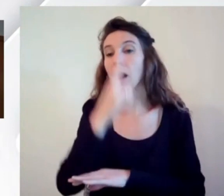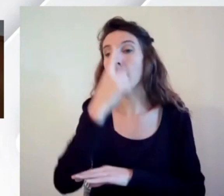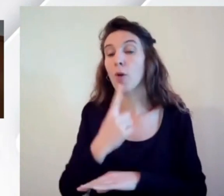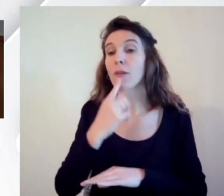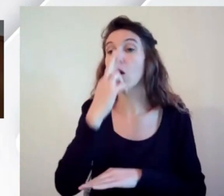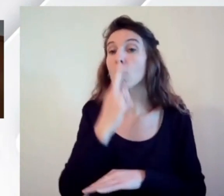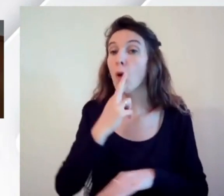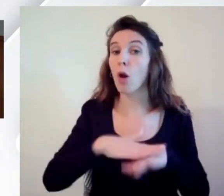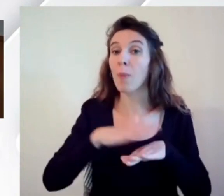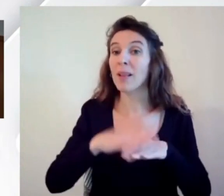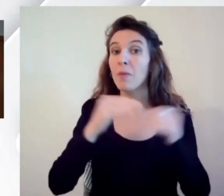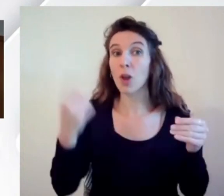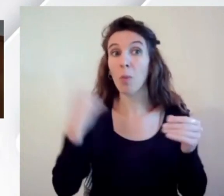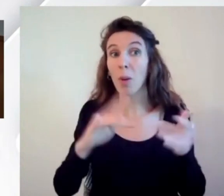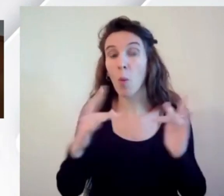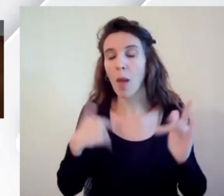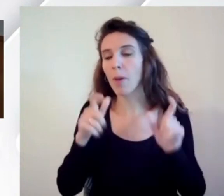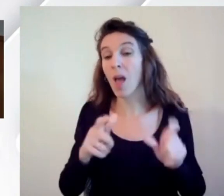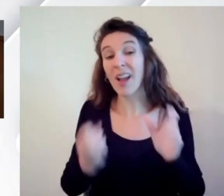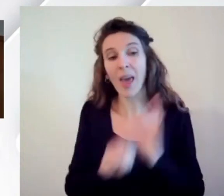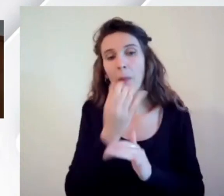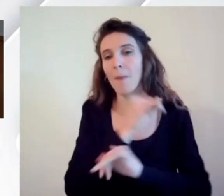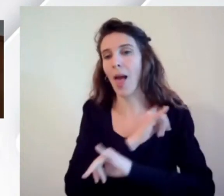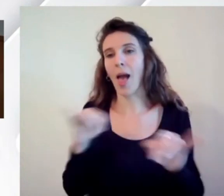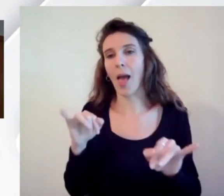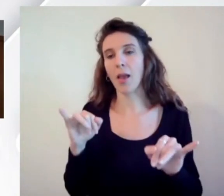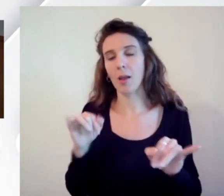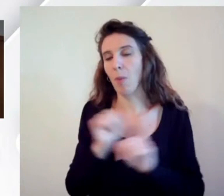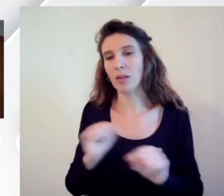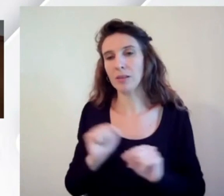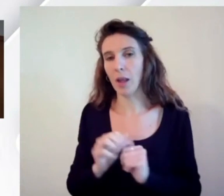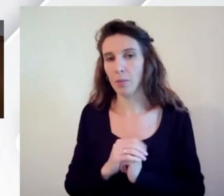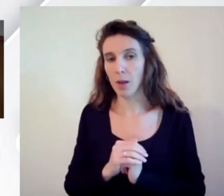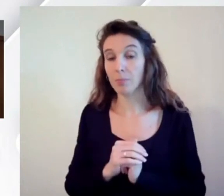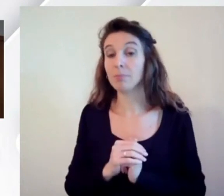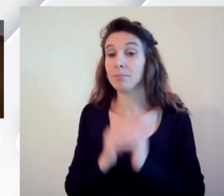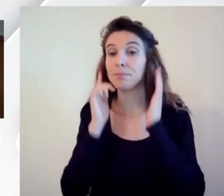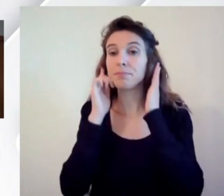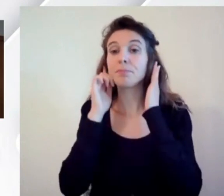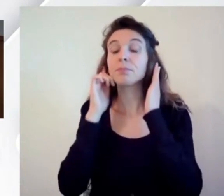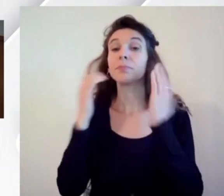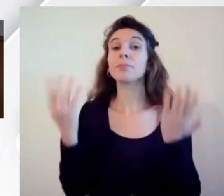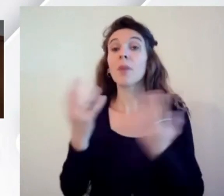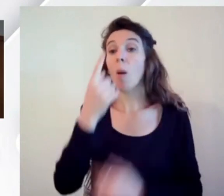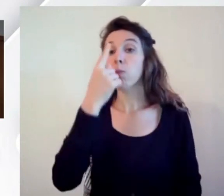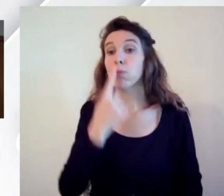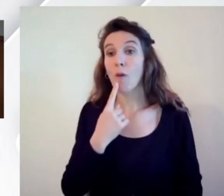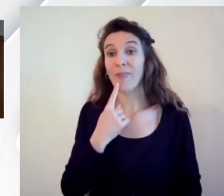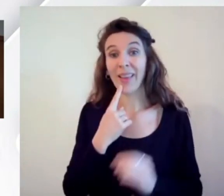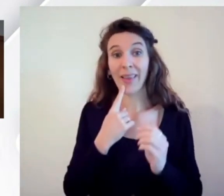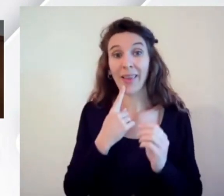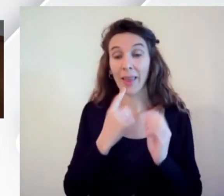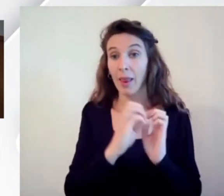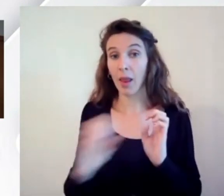professionale del web tra l'altro questi profili poi sono stato oggetto